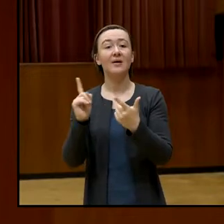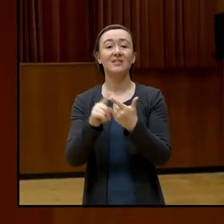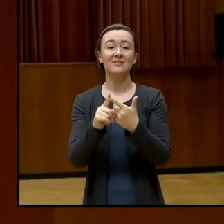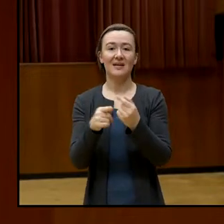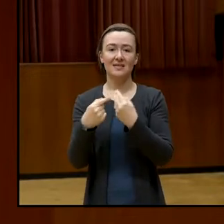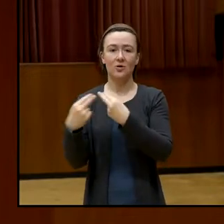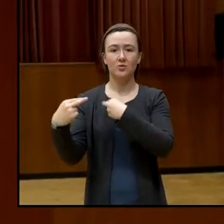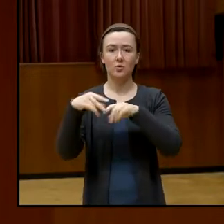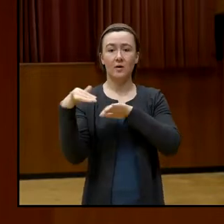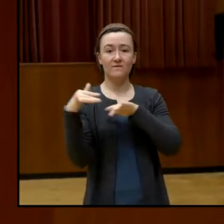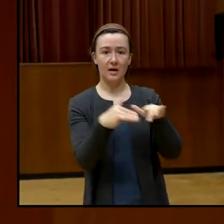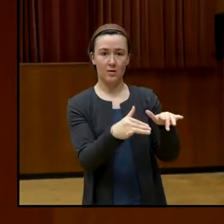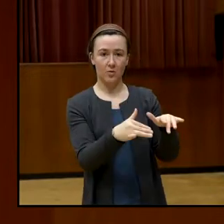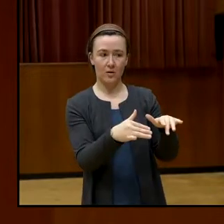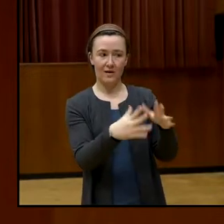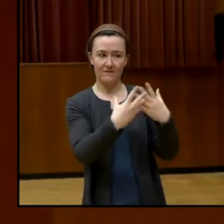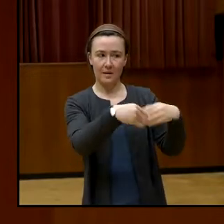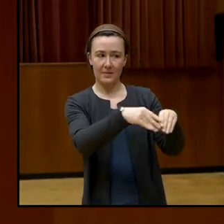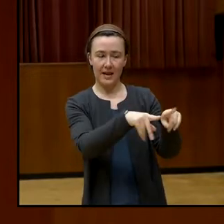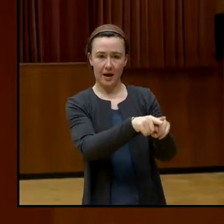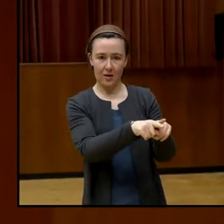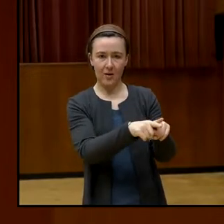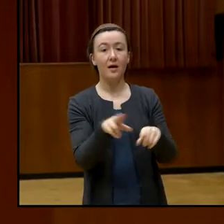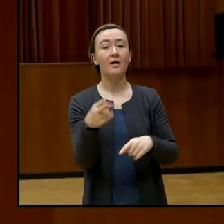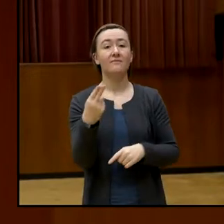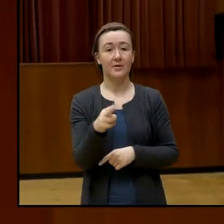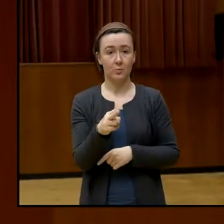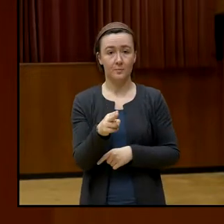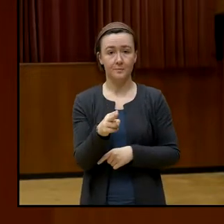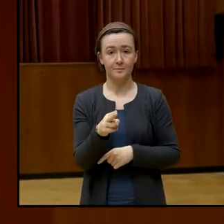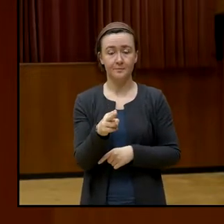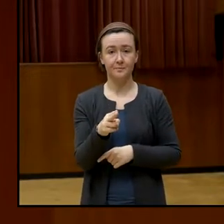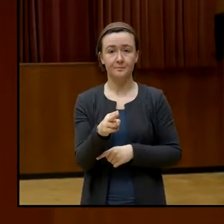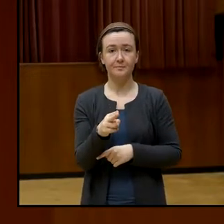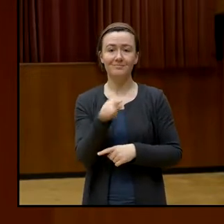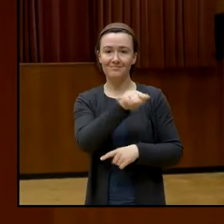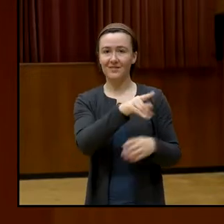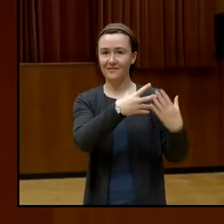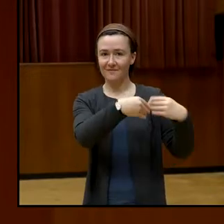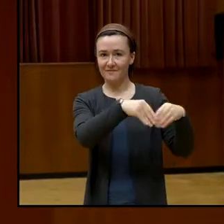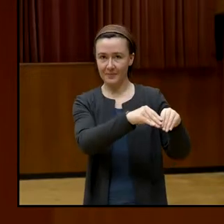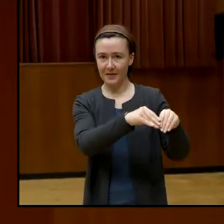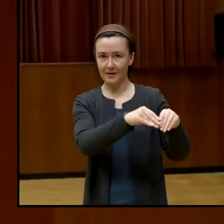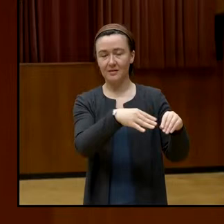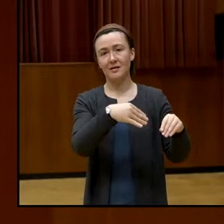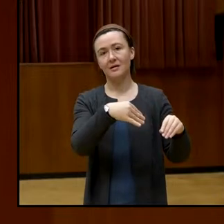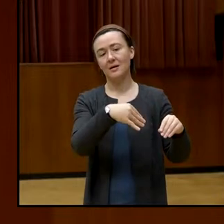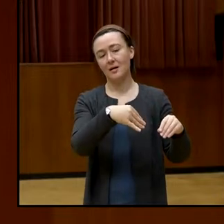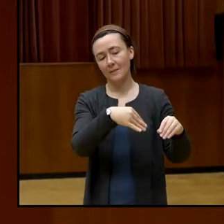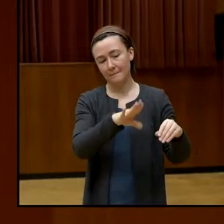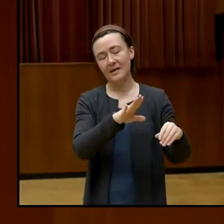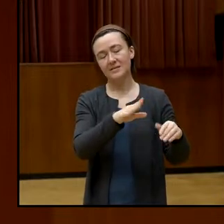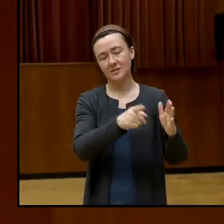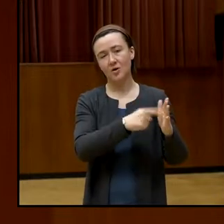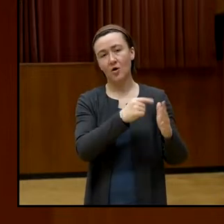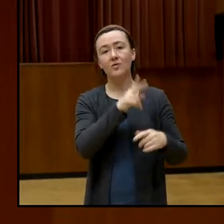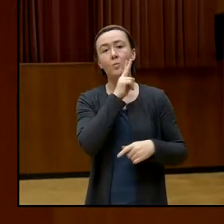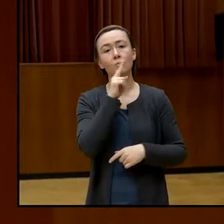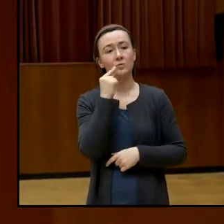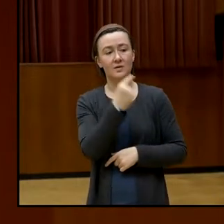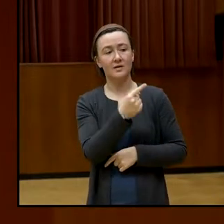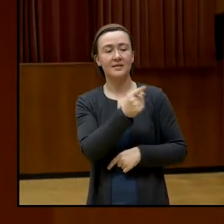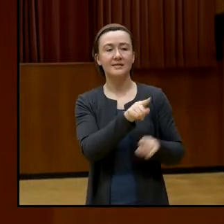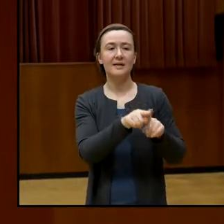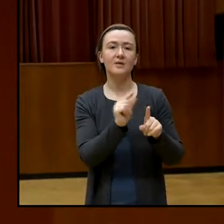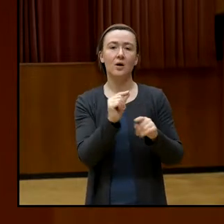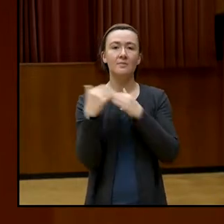eine Rückwirkung natürlich auf die Familien, weil nämlich die Familien, in den meisten Fällen sind es die Mütter, dadurch auch eine gewisse